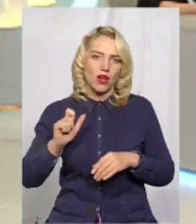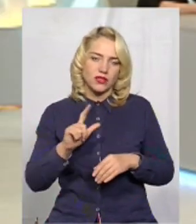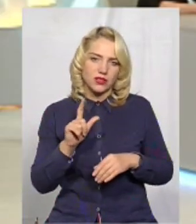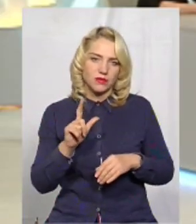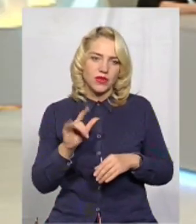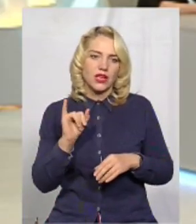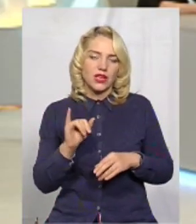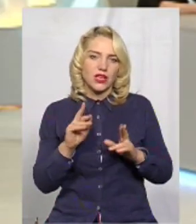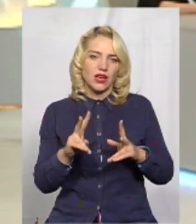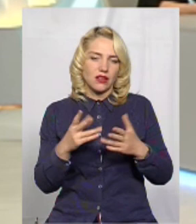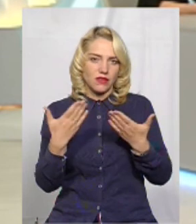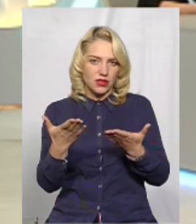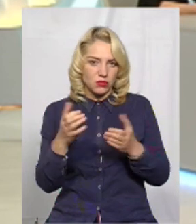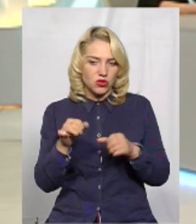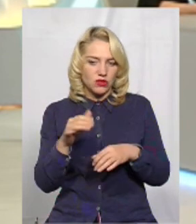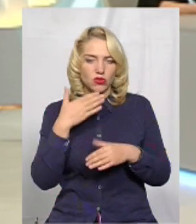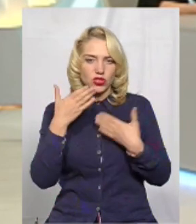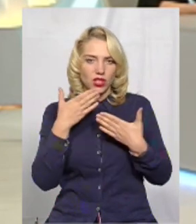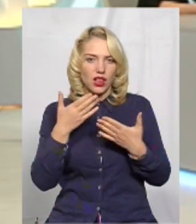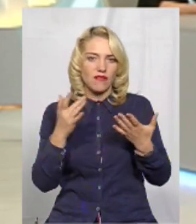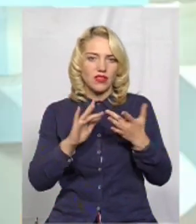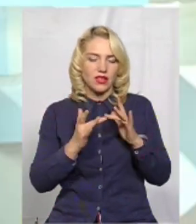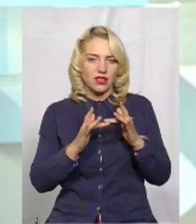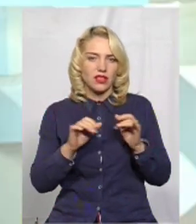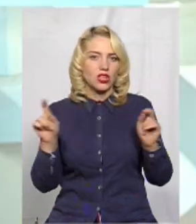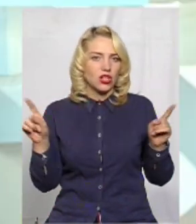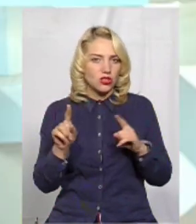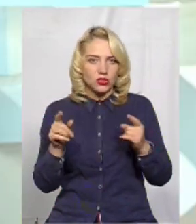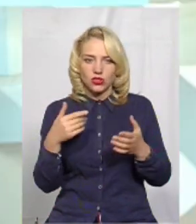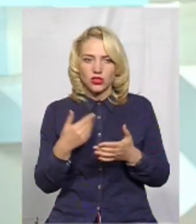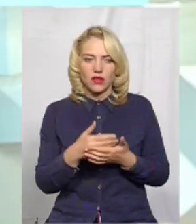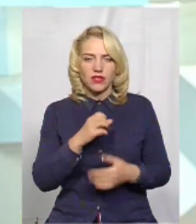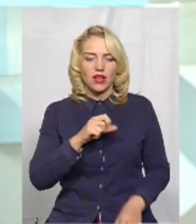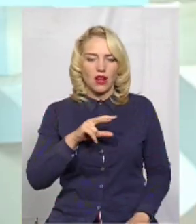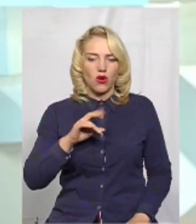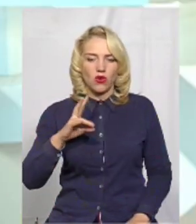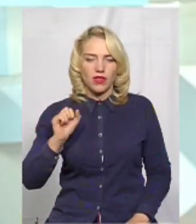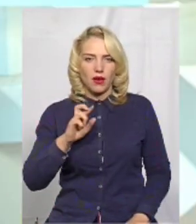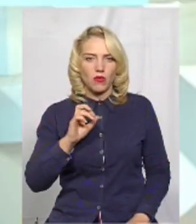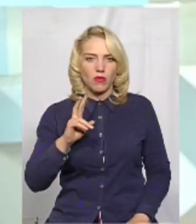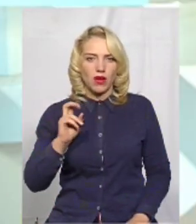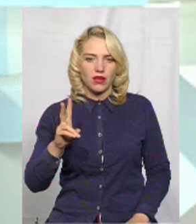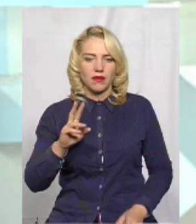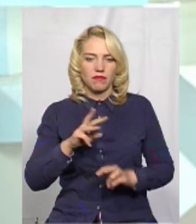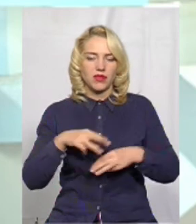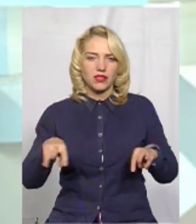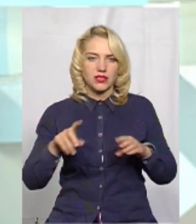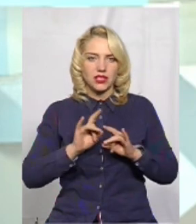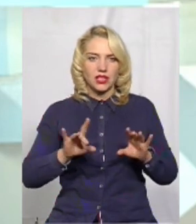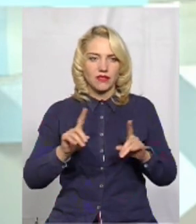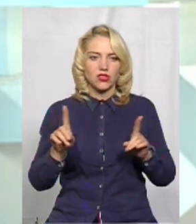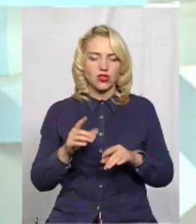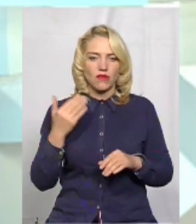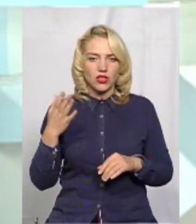І, як ви, можливо, читали в інтернеті, що навіть Альона Бабак, Міністер саме заявила, що